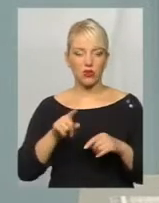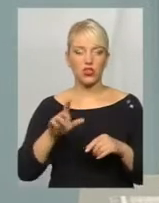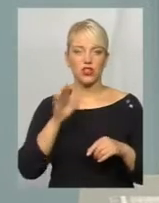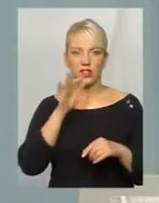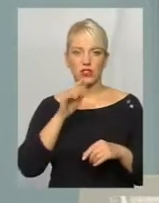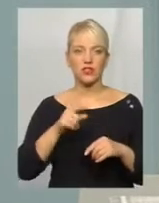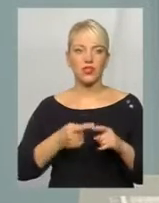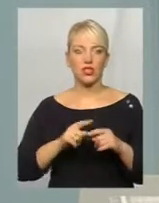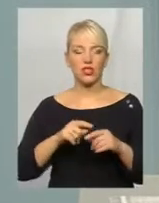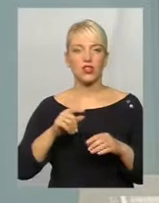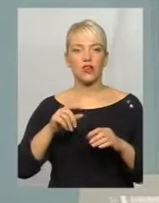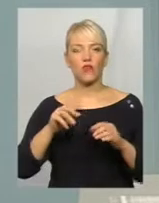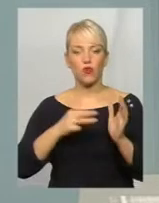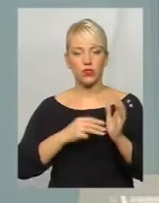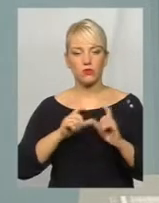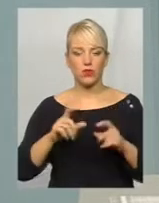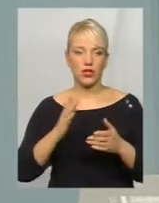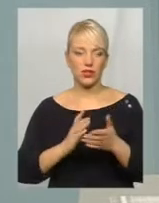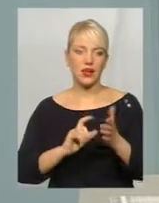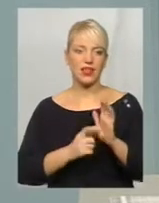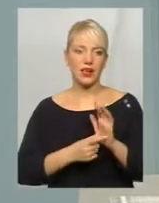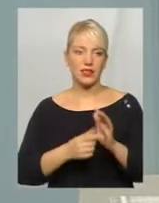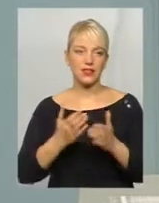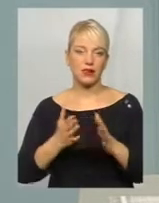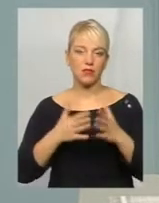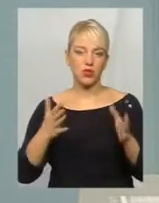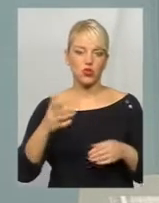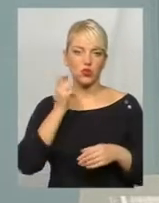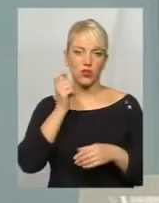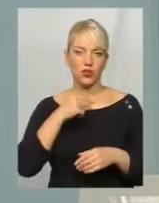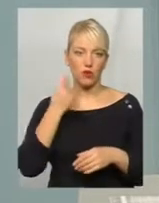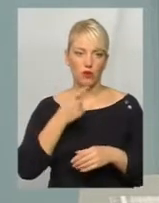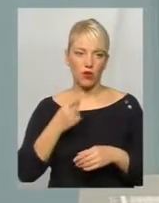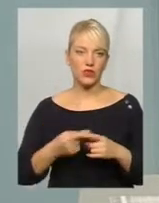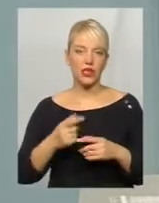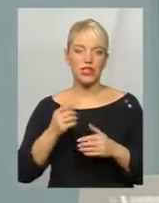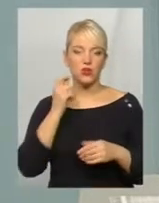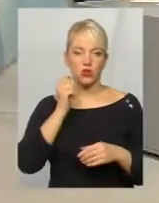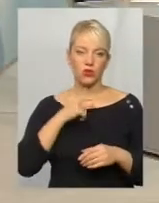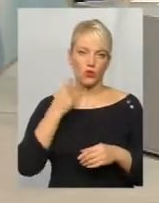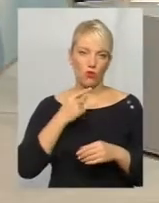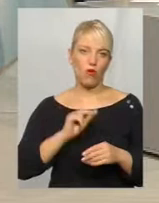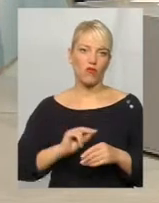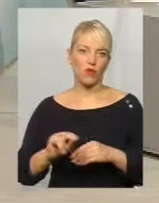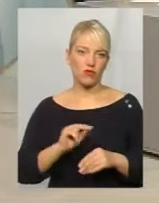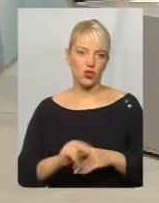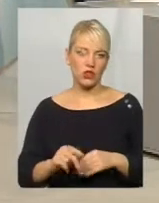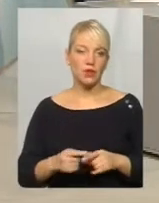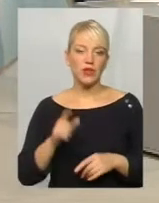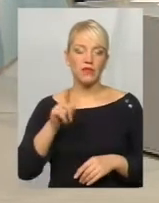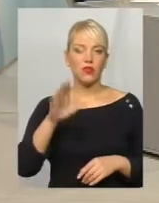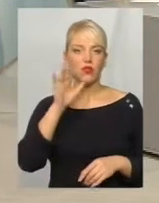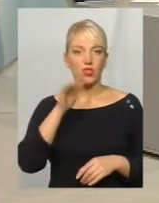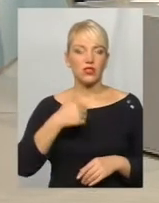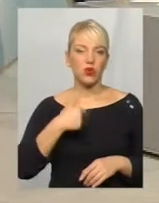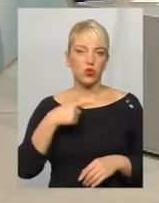школі є уже класи, їх більше, україномовні, з українською мовою навчання. У той же час, я